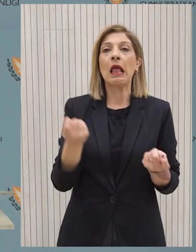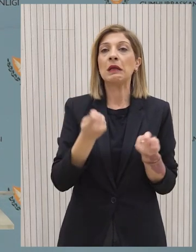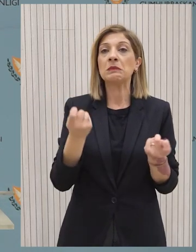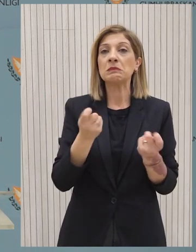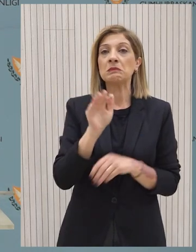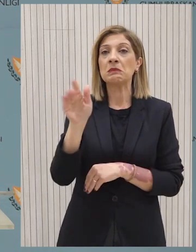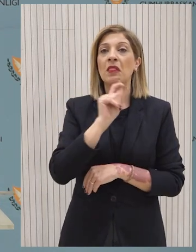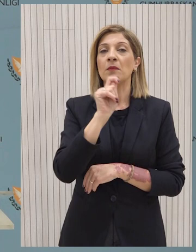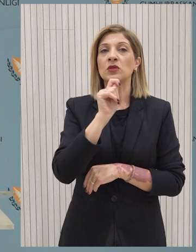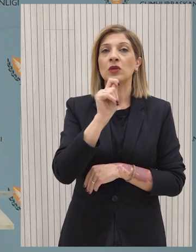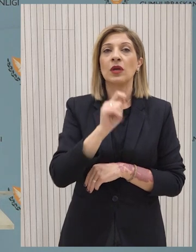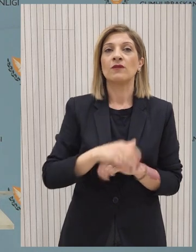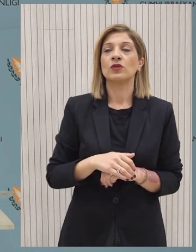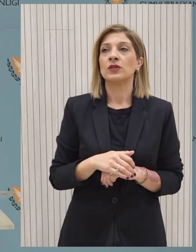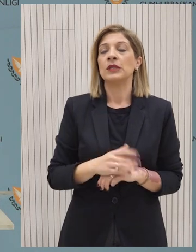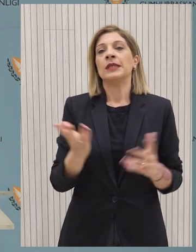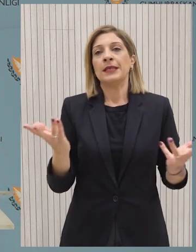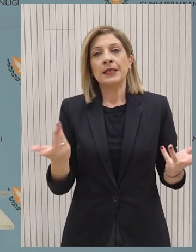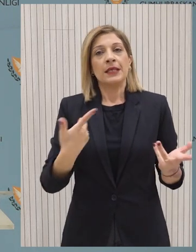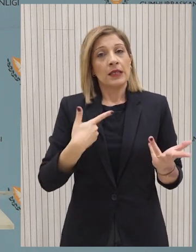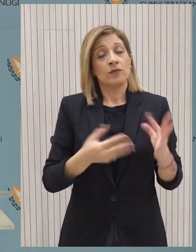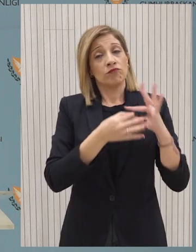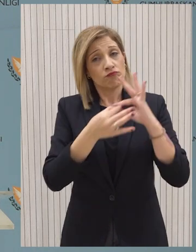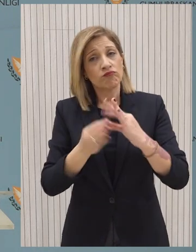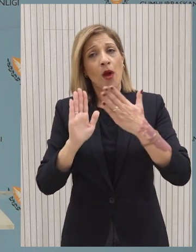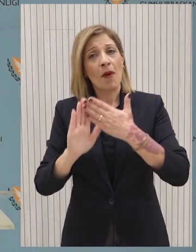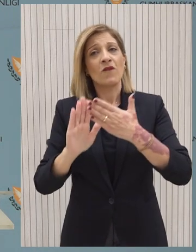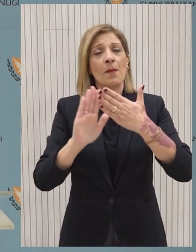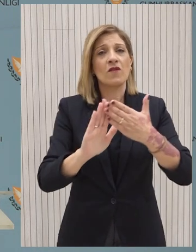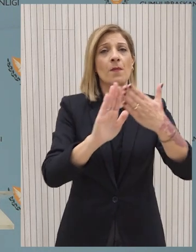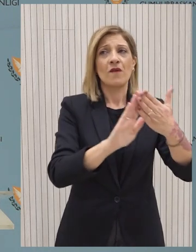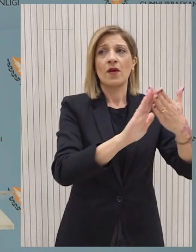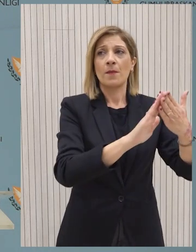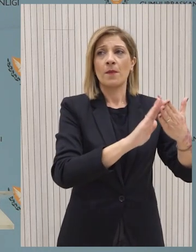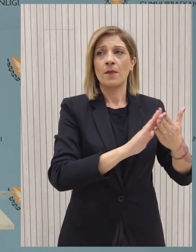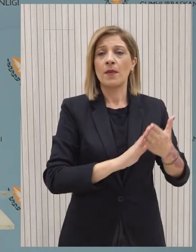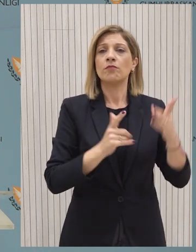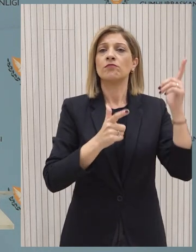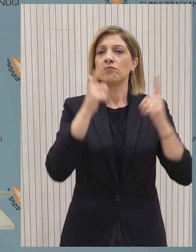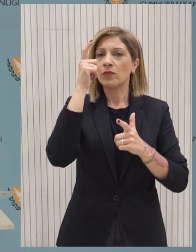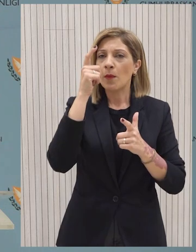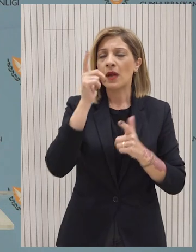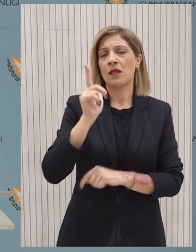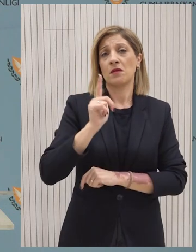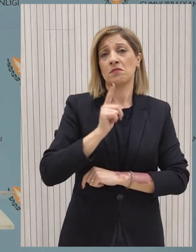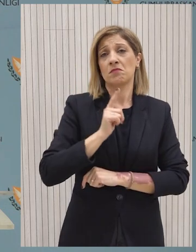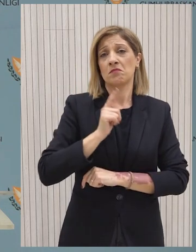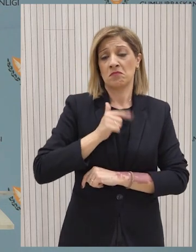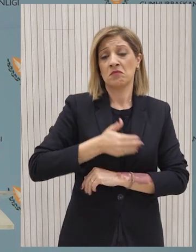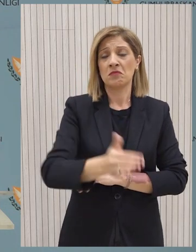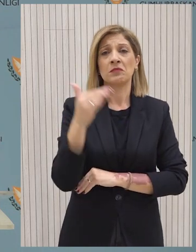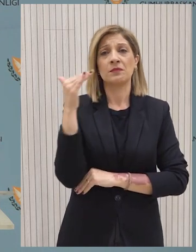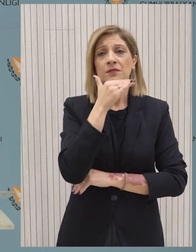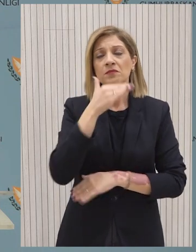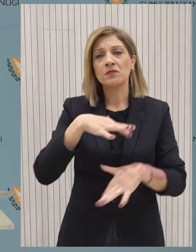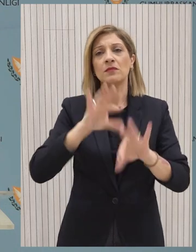δύναμη. Αναμένουμε το συντομότερο δυνατόν να επαναρχίσουν οι εργασίες κανονικά σύμφωνα με τις πρόνες της εναντίληψης. Όπως έχω αναφέρει, είναι ένα από